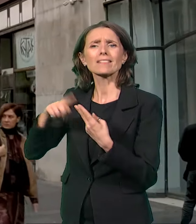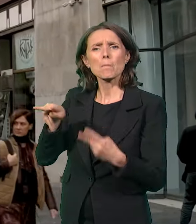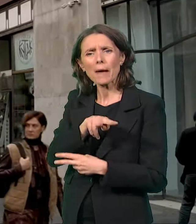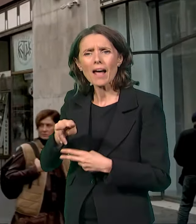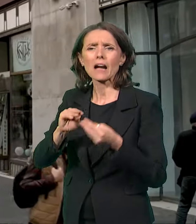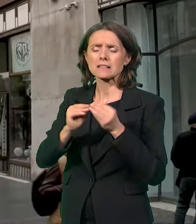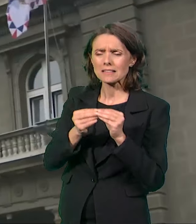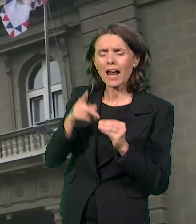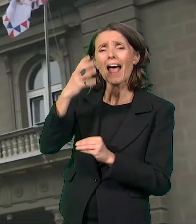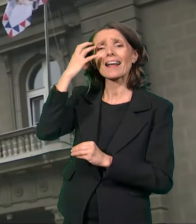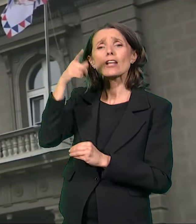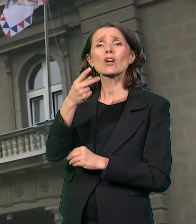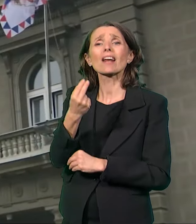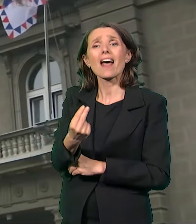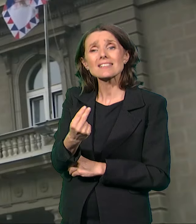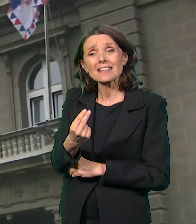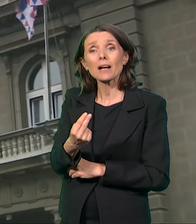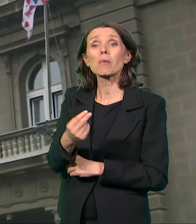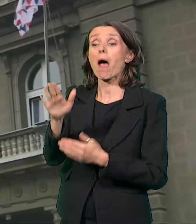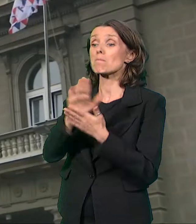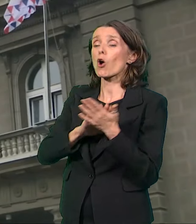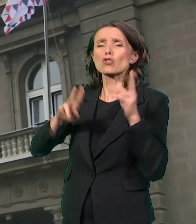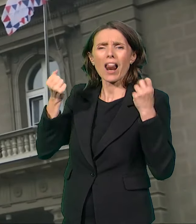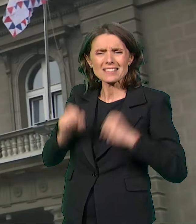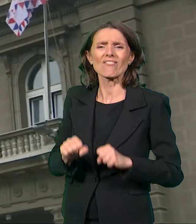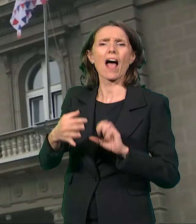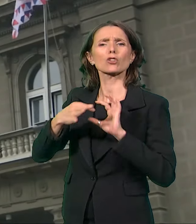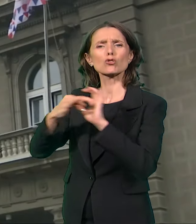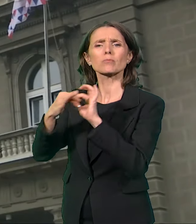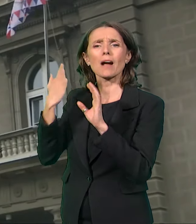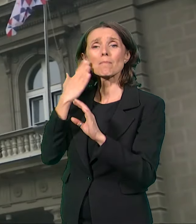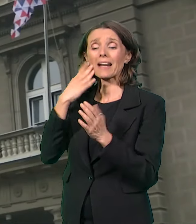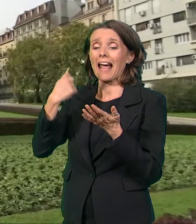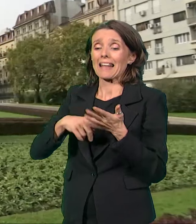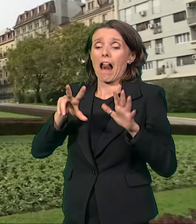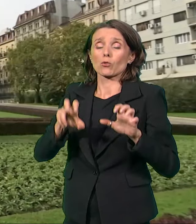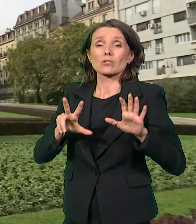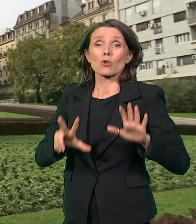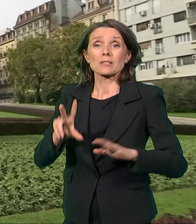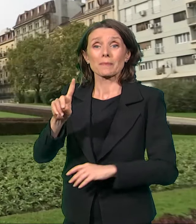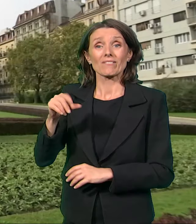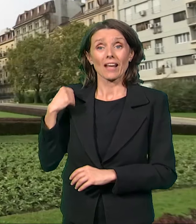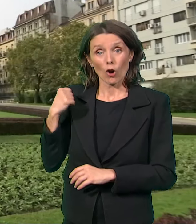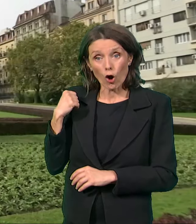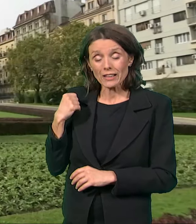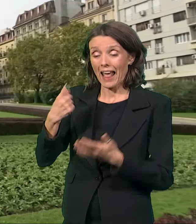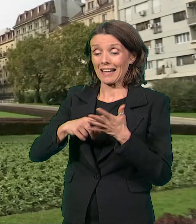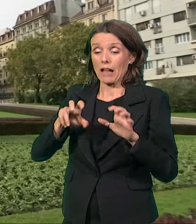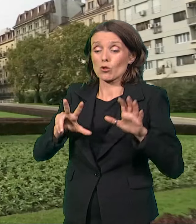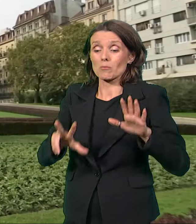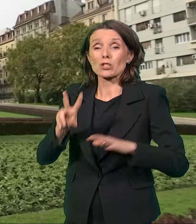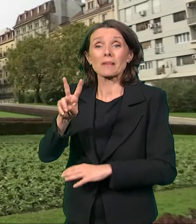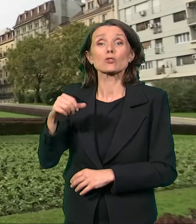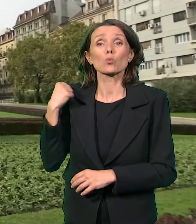uspostavlja diplomatske odnose sa SAD-om 1881. i Amerikanci naredne godine šalju svog